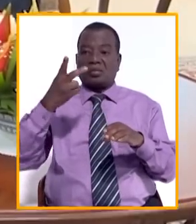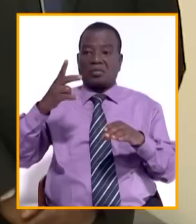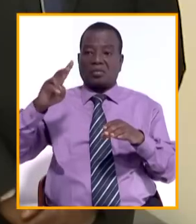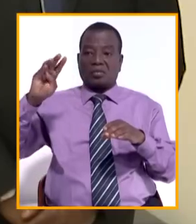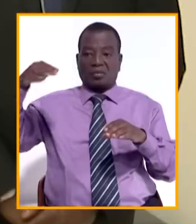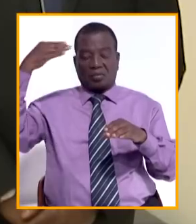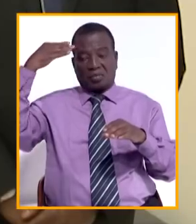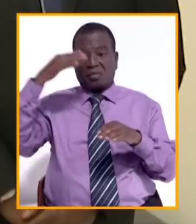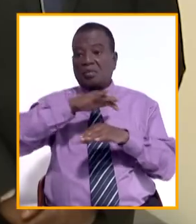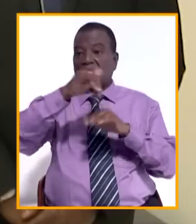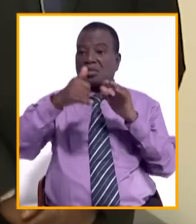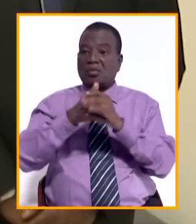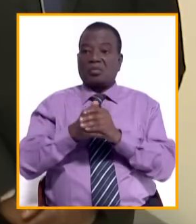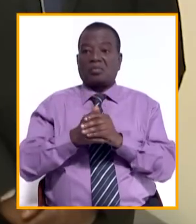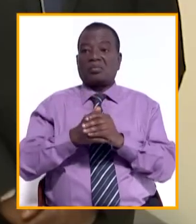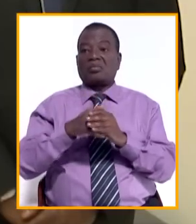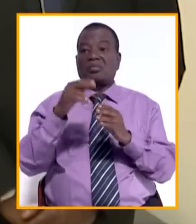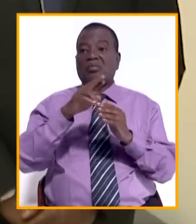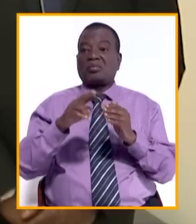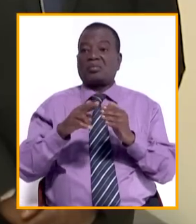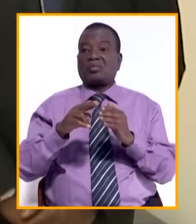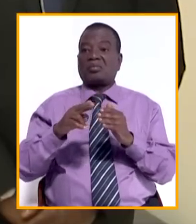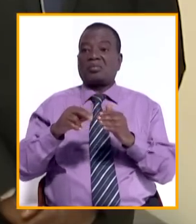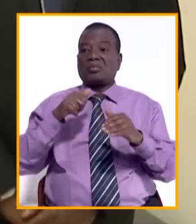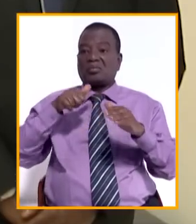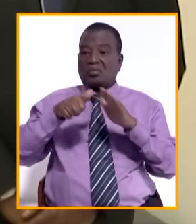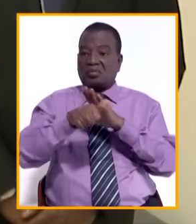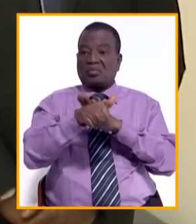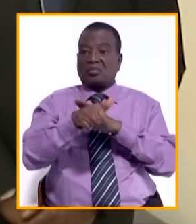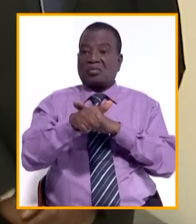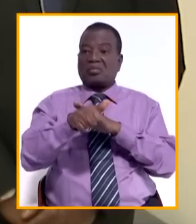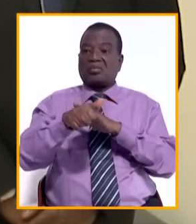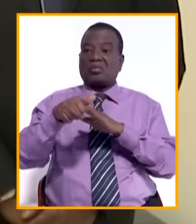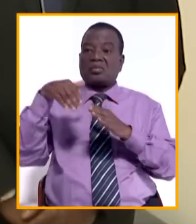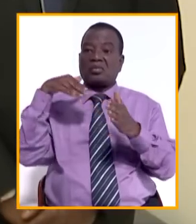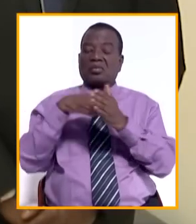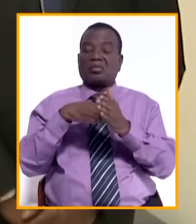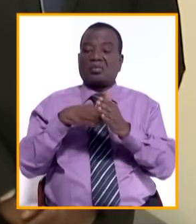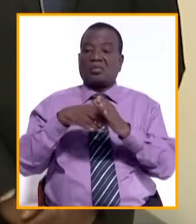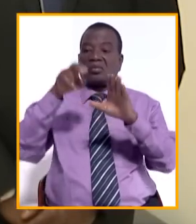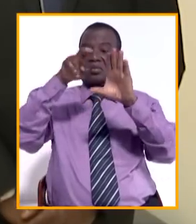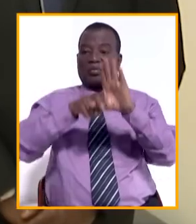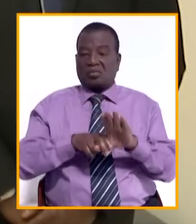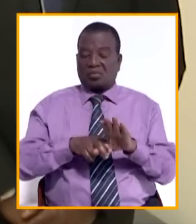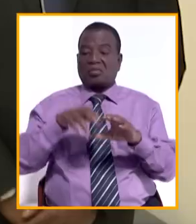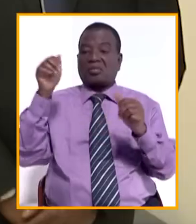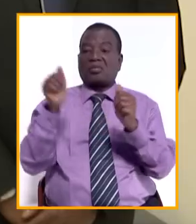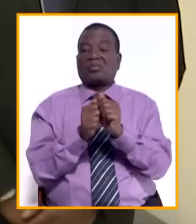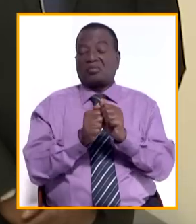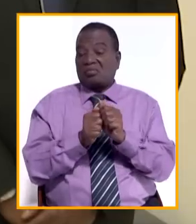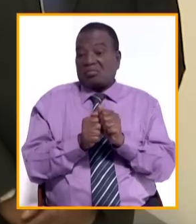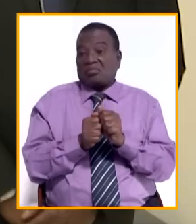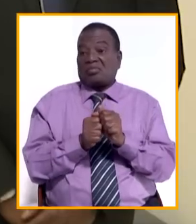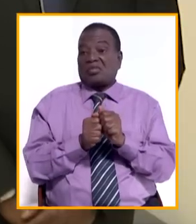et toutes les retombées de l'agression russe contre l'Ukraine avec l'inflation et puis la